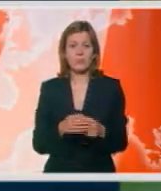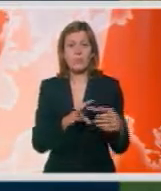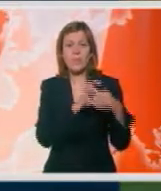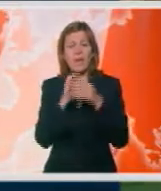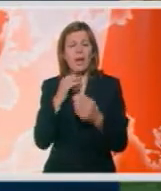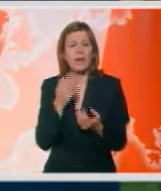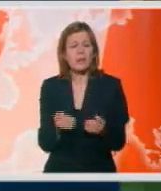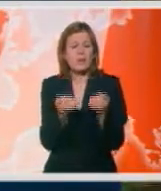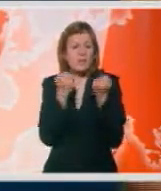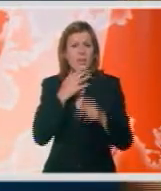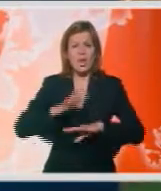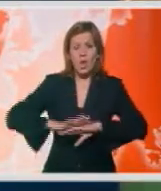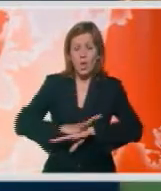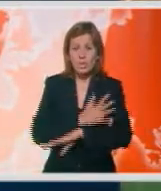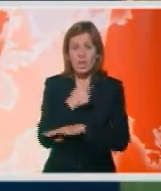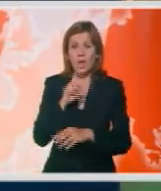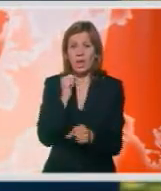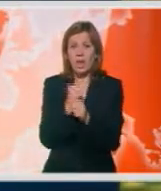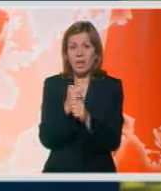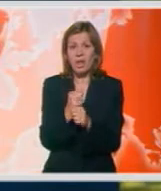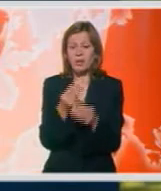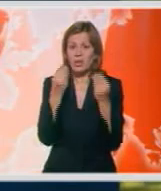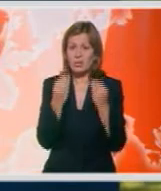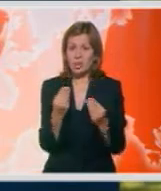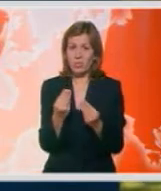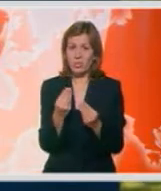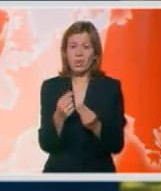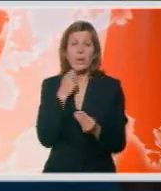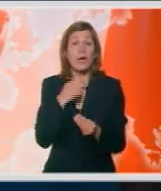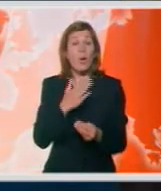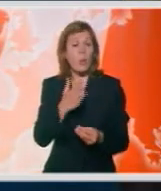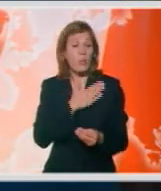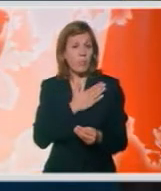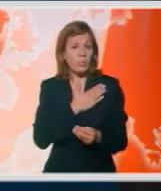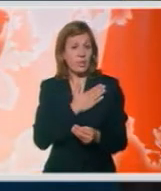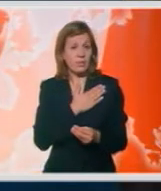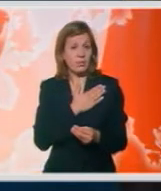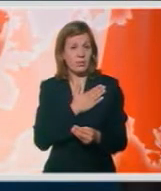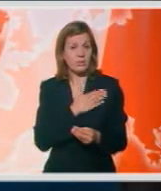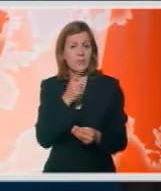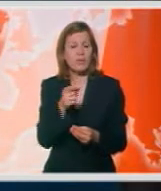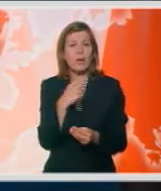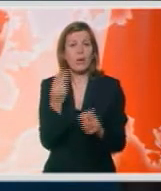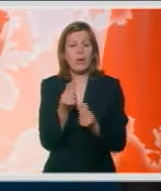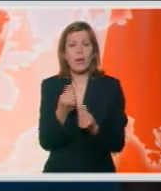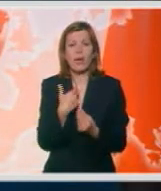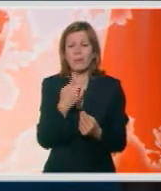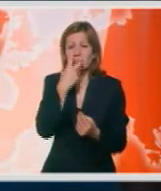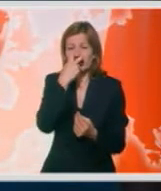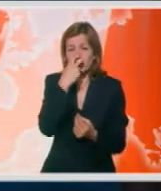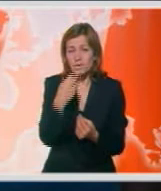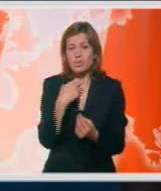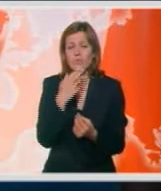neki osjećaj da ne radim ispravnu stvar, ali opet to je neka zavisnost koja